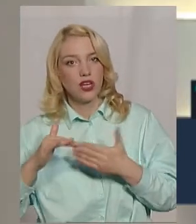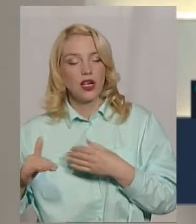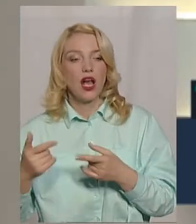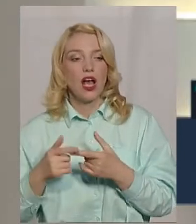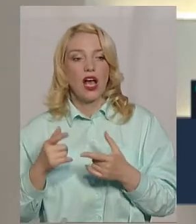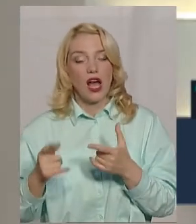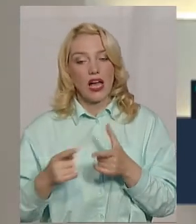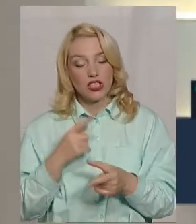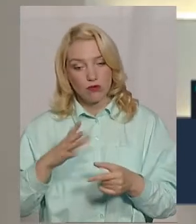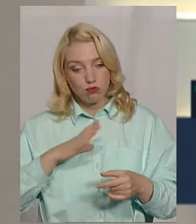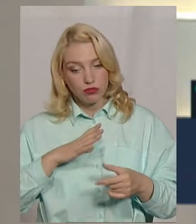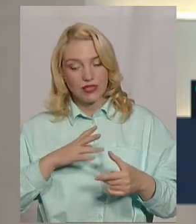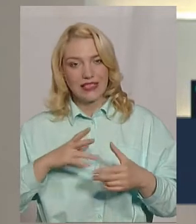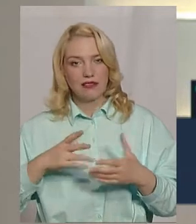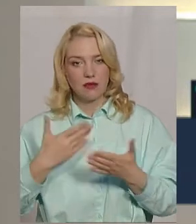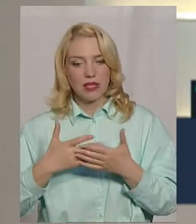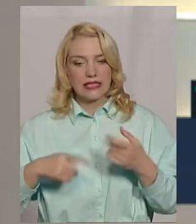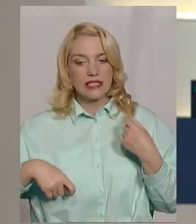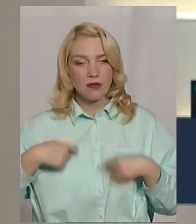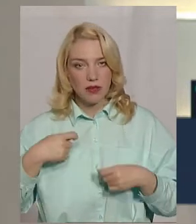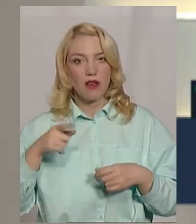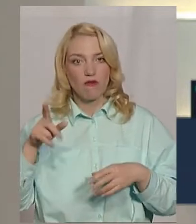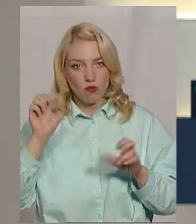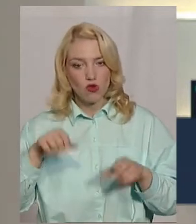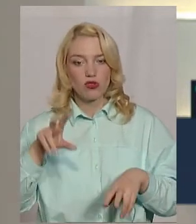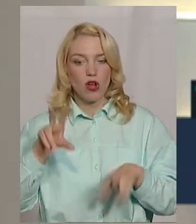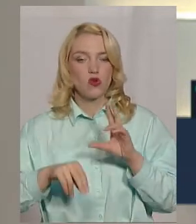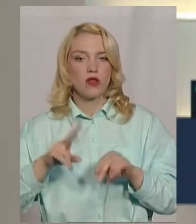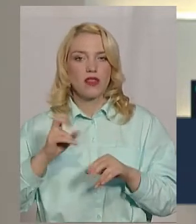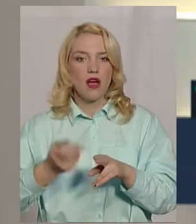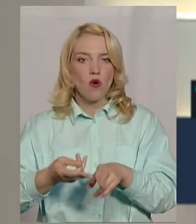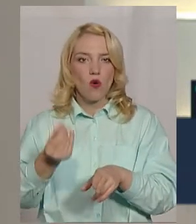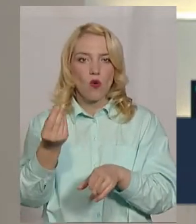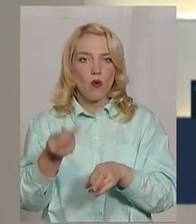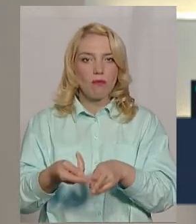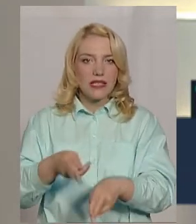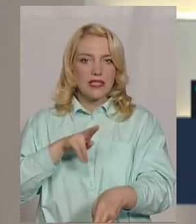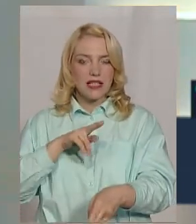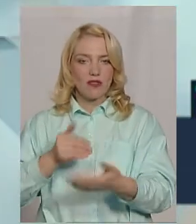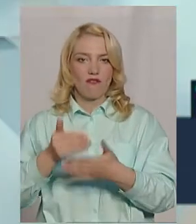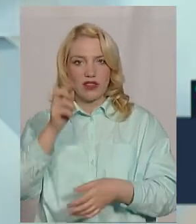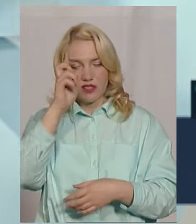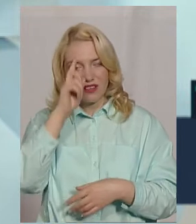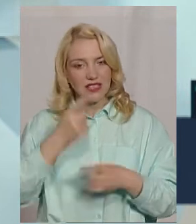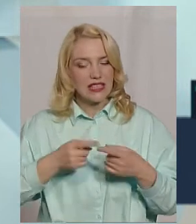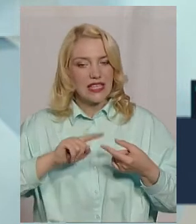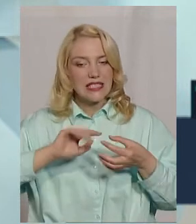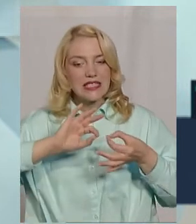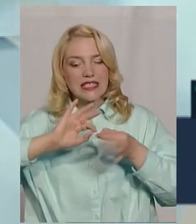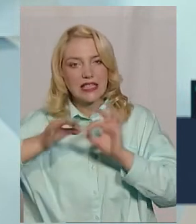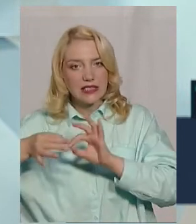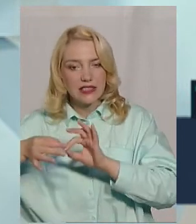зазнали збитки, чи можуть вони розраховувати на компенсацію від держави? Це дуже складне питання.